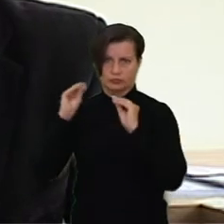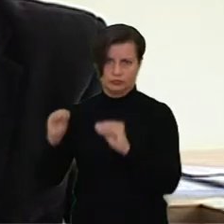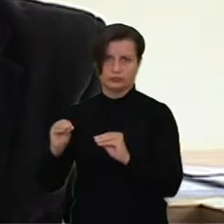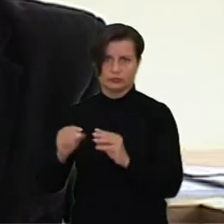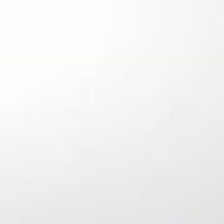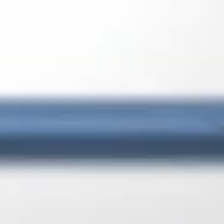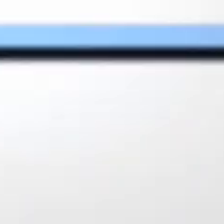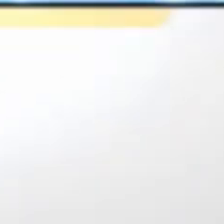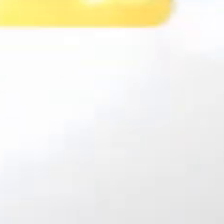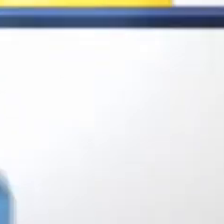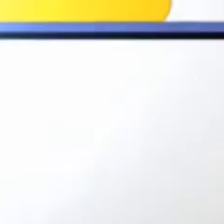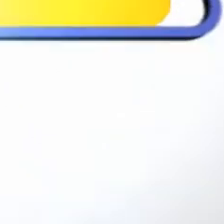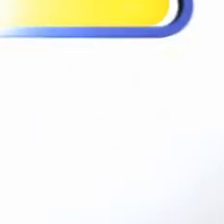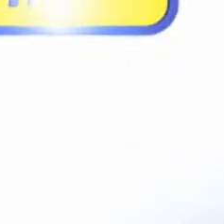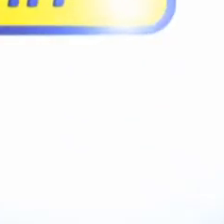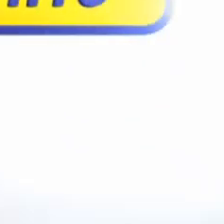įrengtą aikštelę.